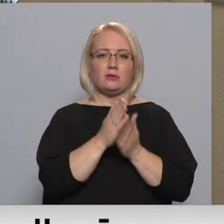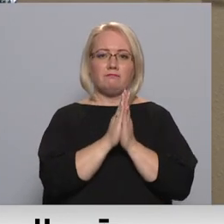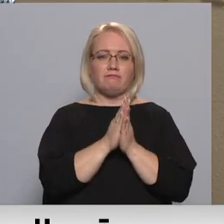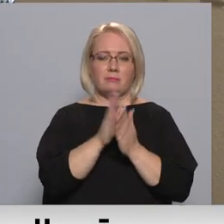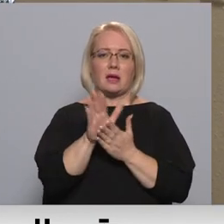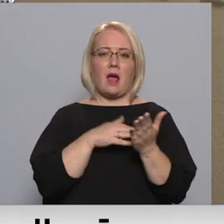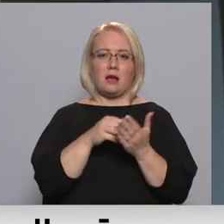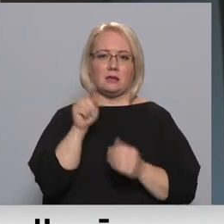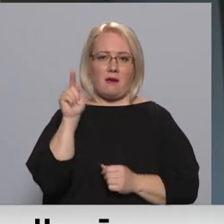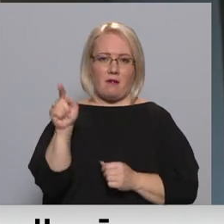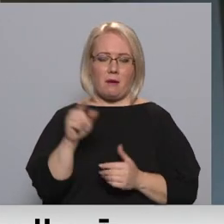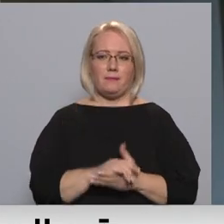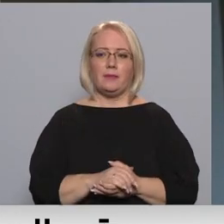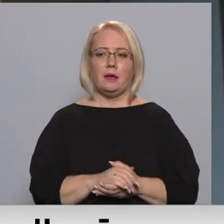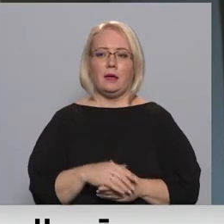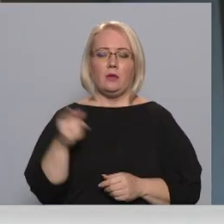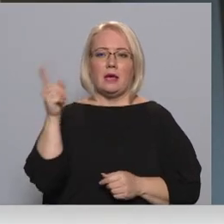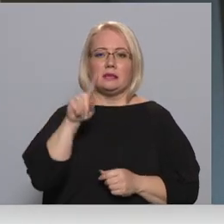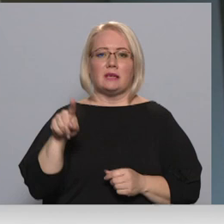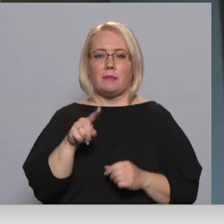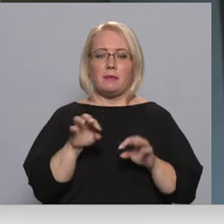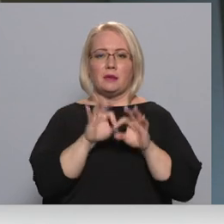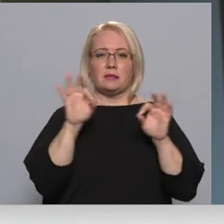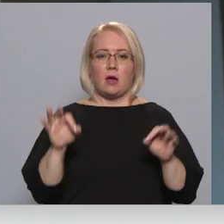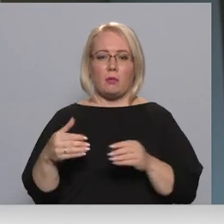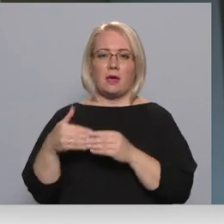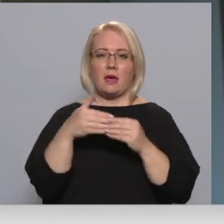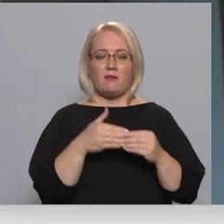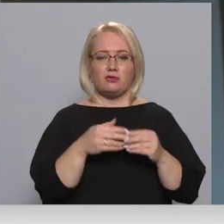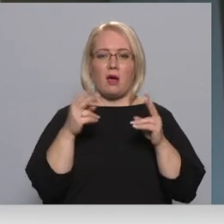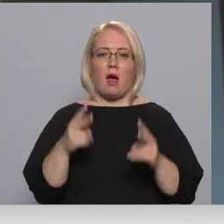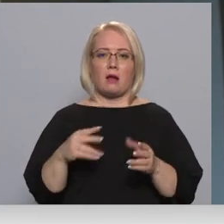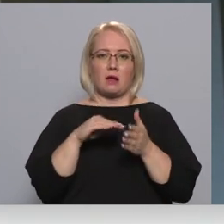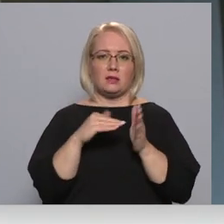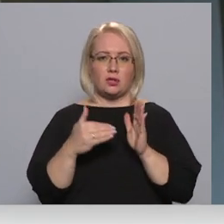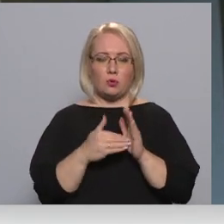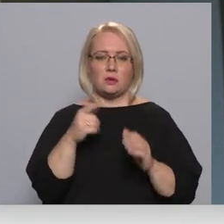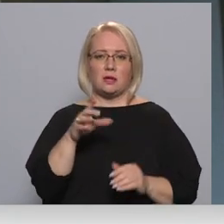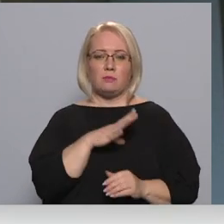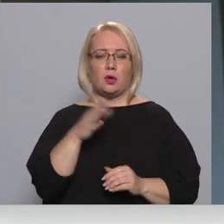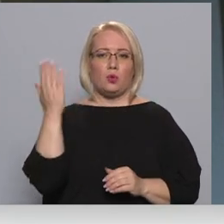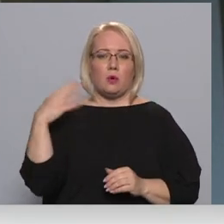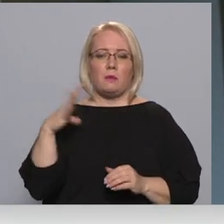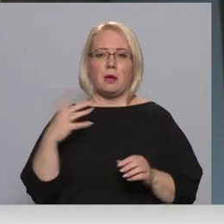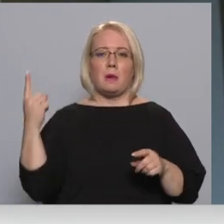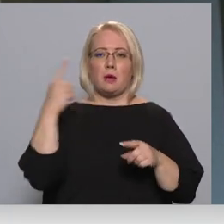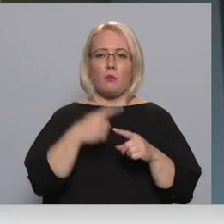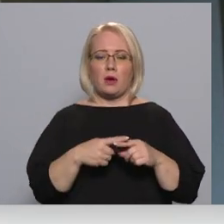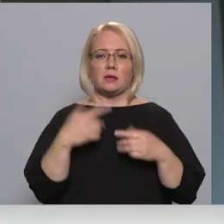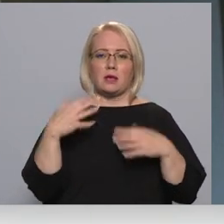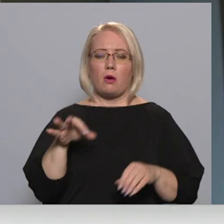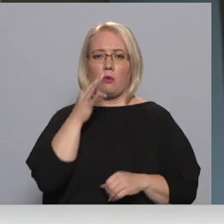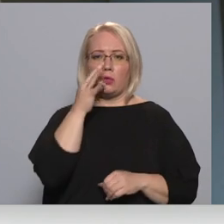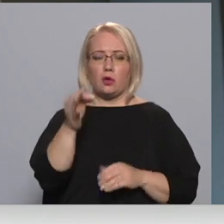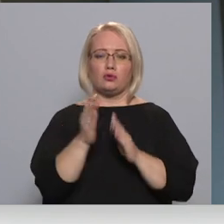Krāslavā. Vēl septembra sakuma, ieviešot atkārtēju situāciju, tas bija pirmo reizi, kad bija minējis un